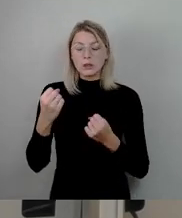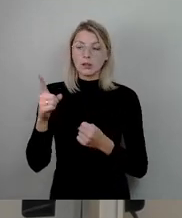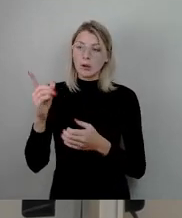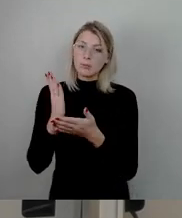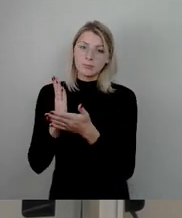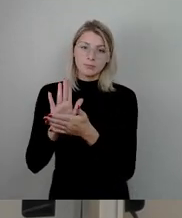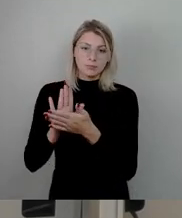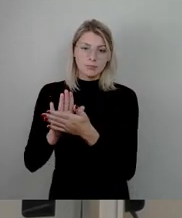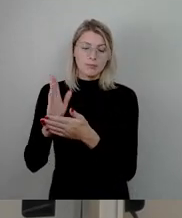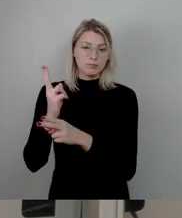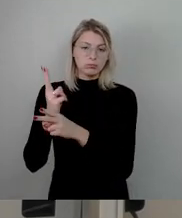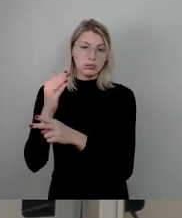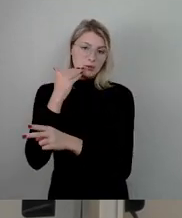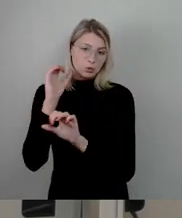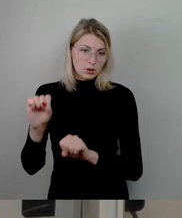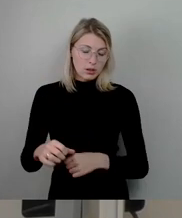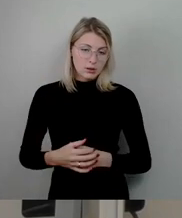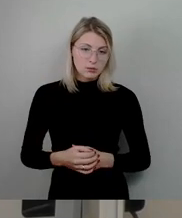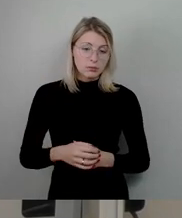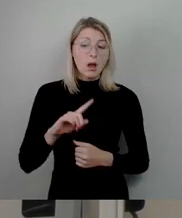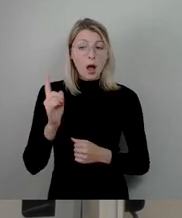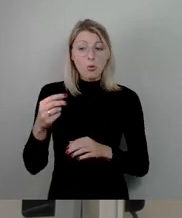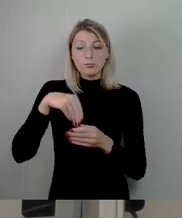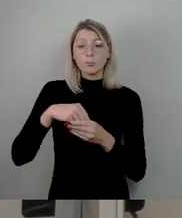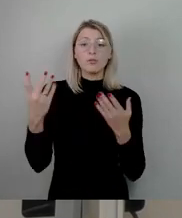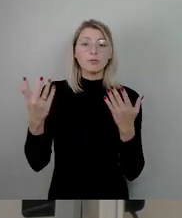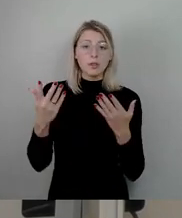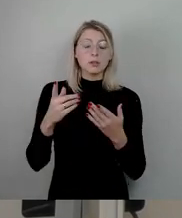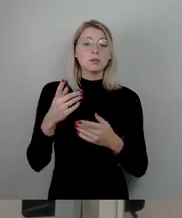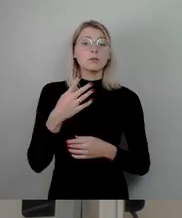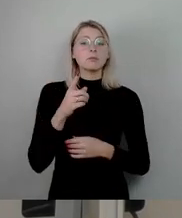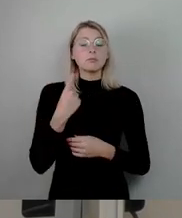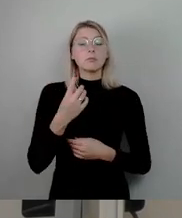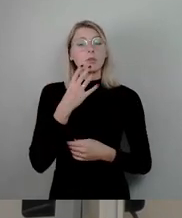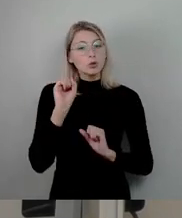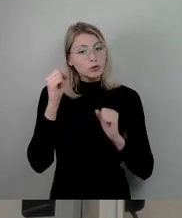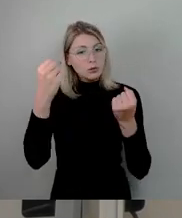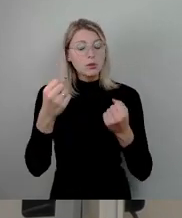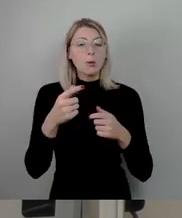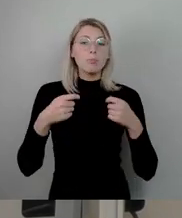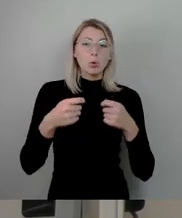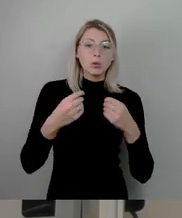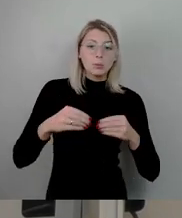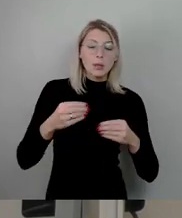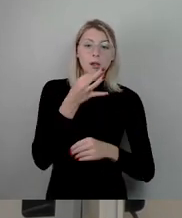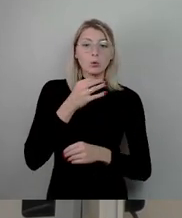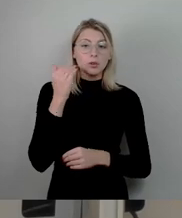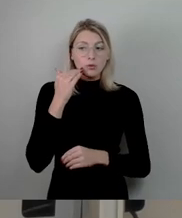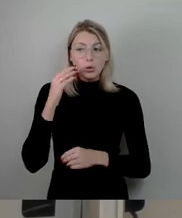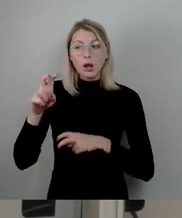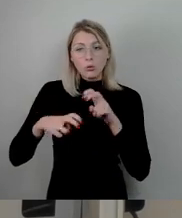bei uns auch noch drin, dass wir uns weiter dafür einsetzen sollen, dass wir die Bundesmittel junges Wohnen weiterhin nutzen, dass auch das